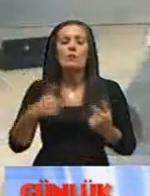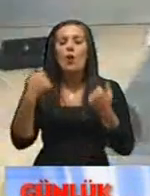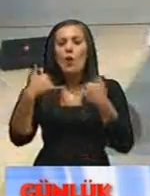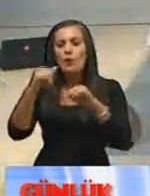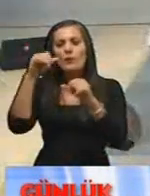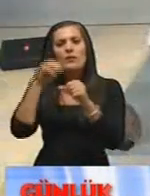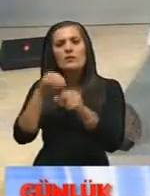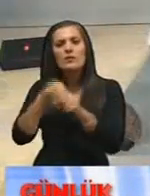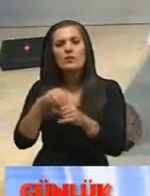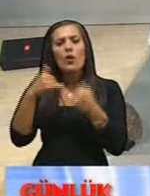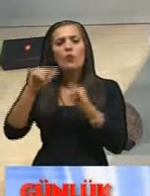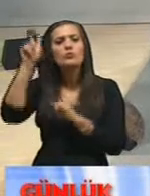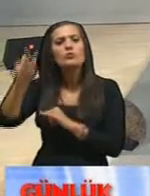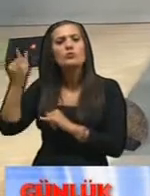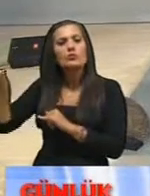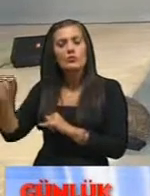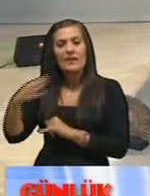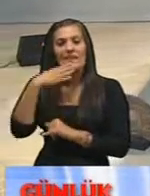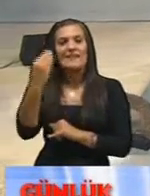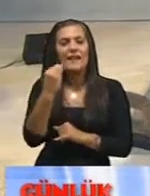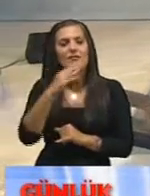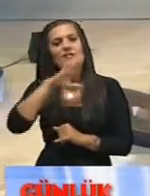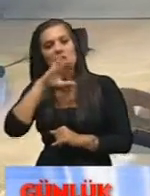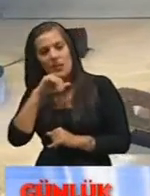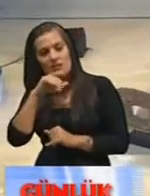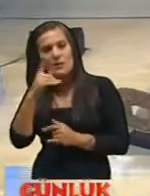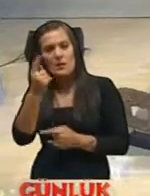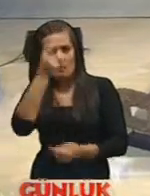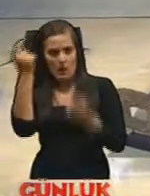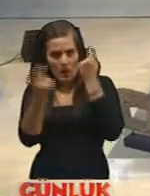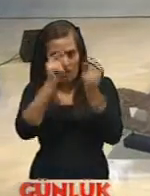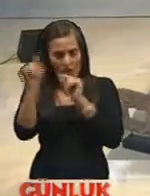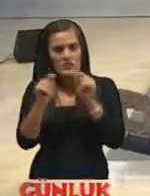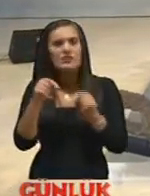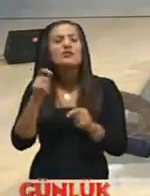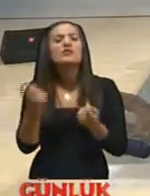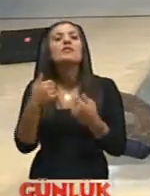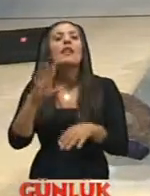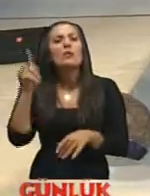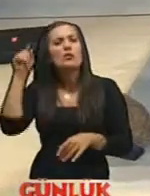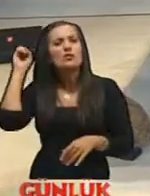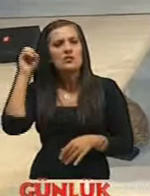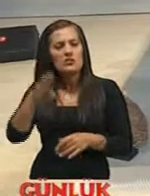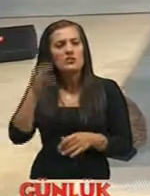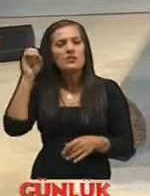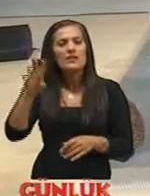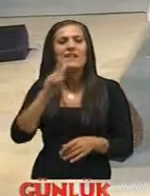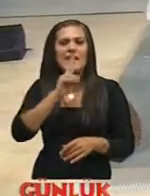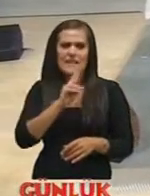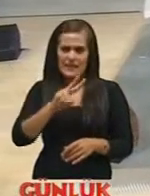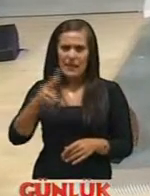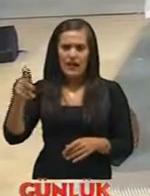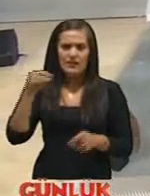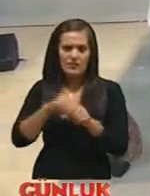sırasında oyuncuyu gençleştirmek yaşlandırmak sadece makyajın işi değil değil mi? ışık her anlamda renkle de